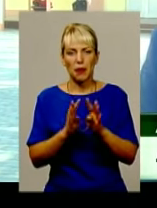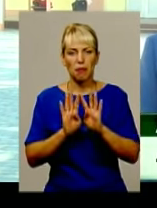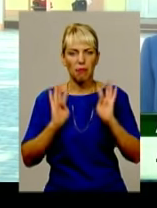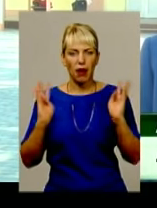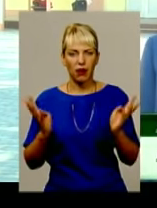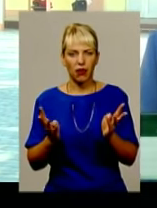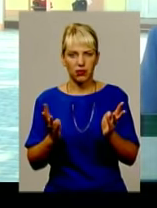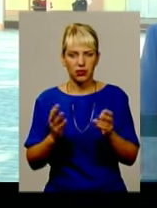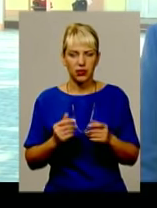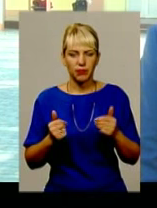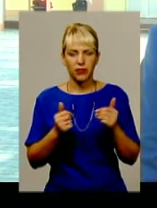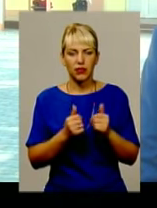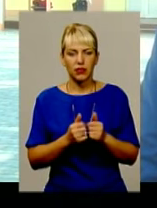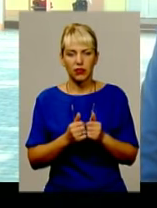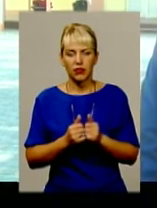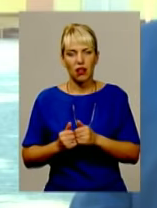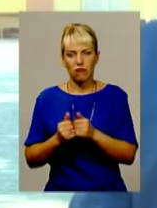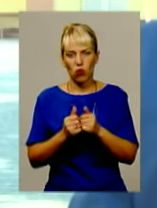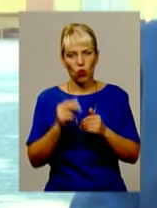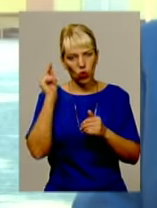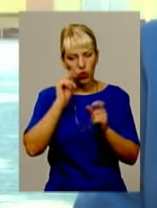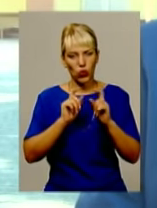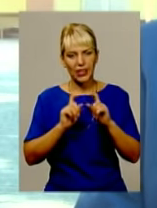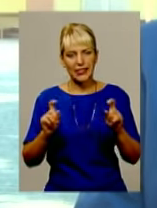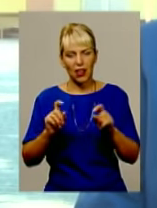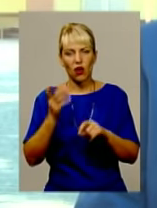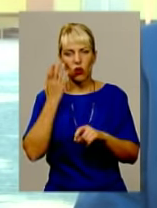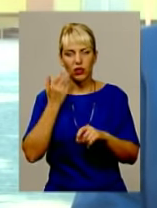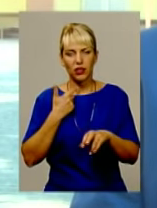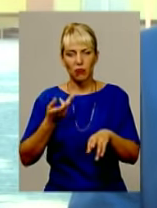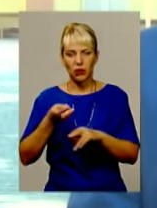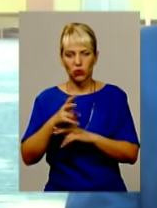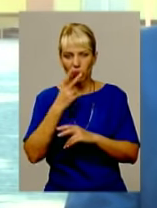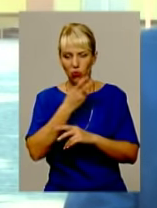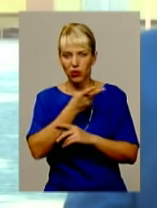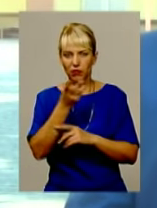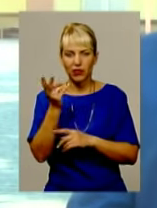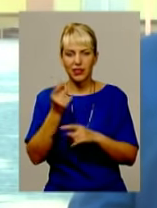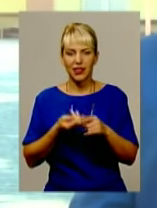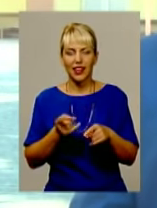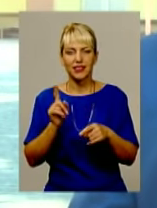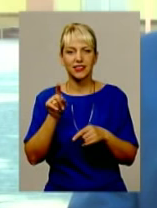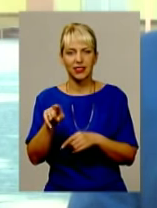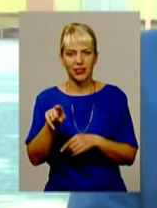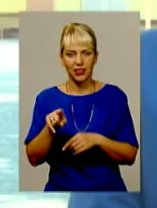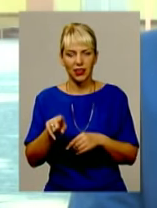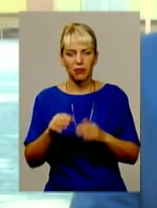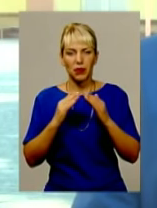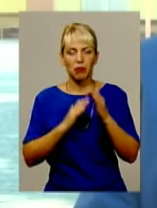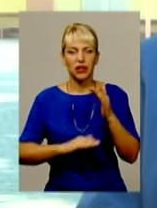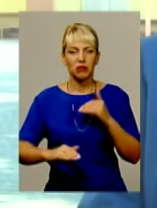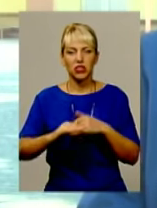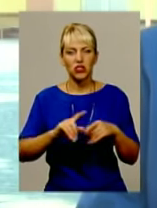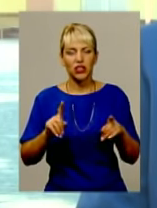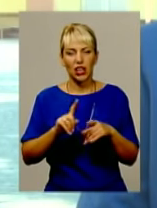ліцея. Я коли сюди прийшов і подивився на ті приміщення, в